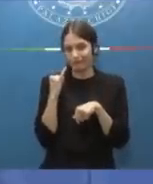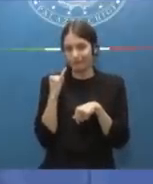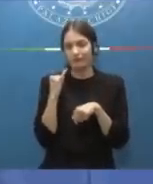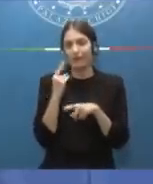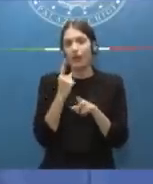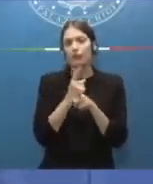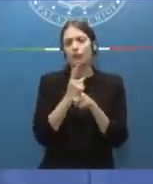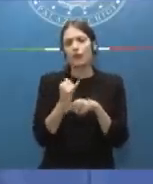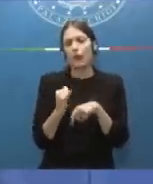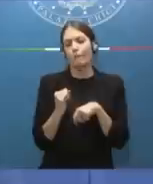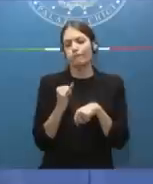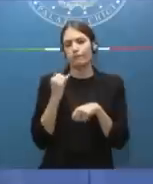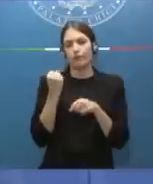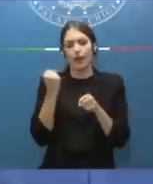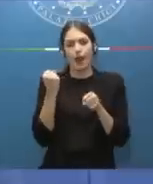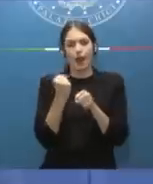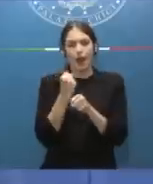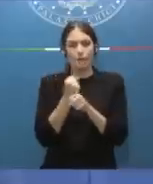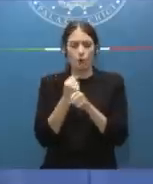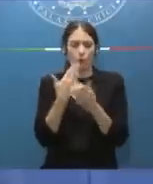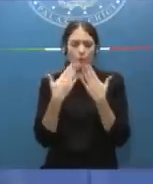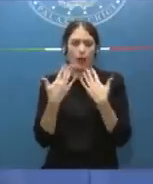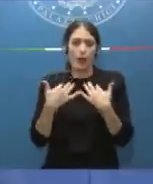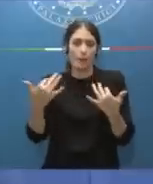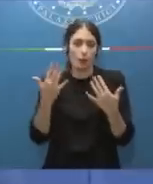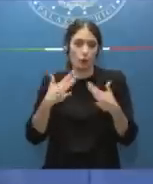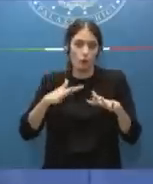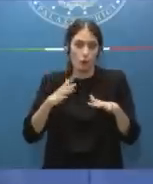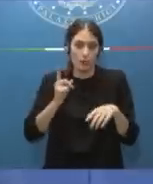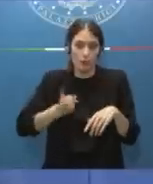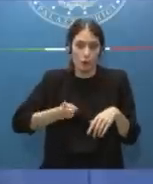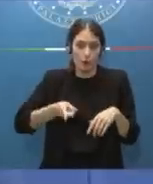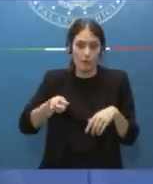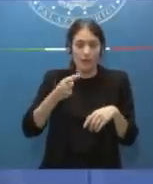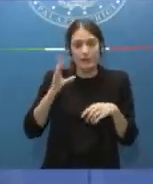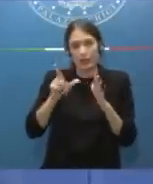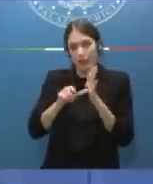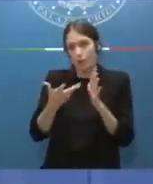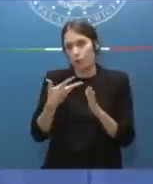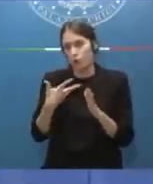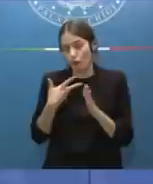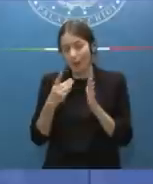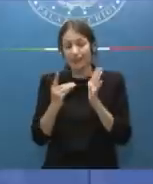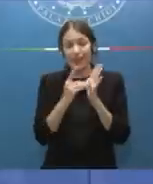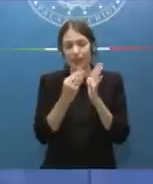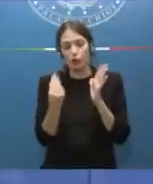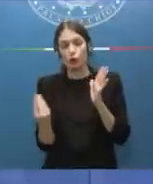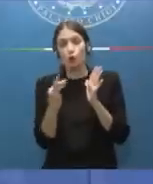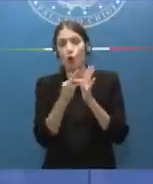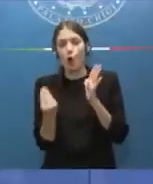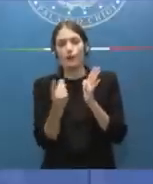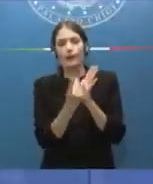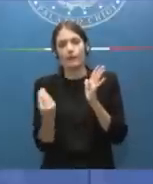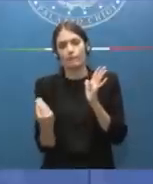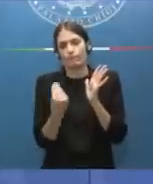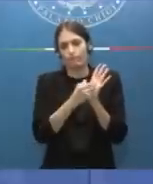per anticipare il lavoro che probabilmente il Parlamento avrebbe comunque fatto, se ci fossero stati i tempi, di inserire in decreto la norma esattamente come